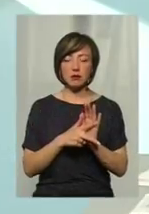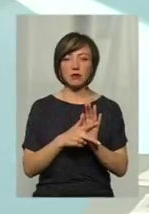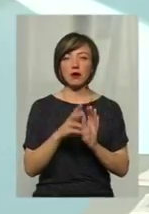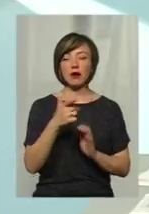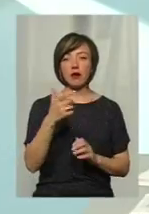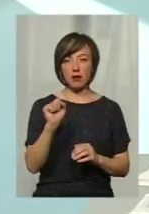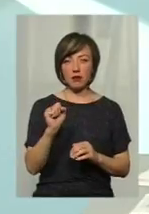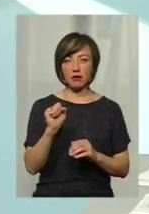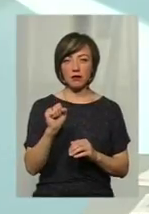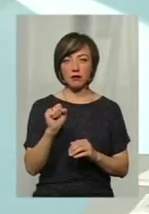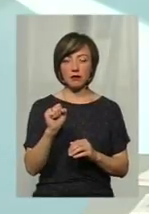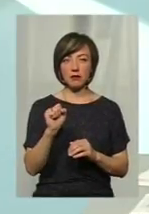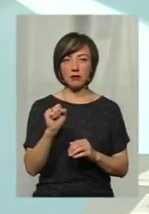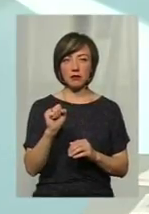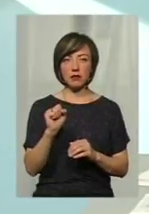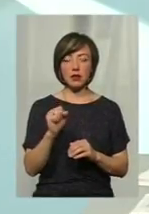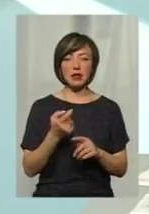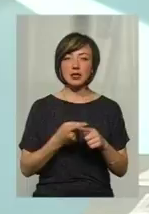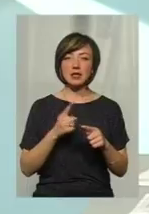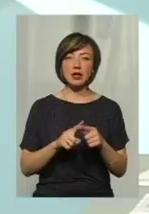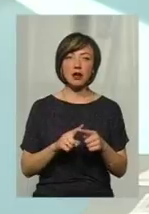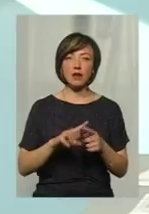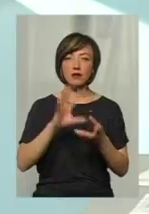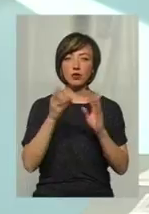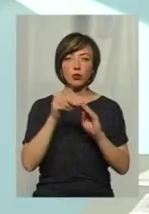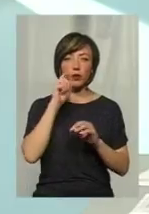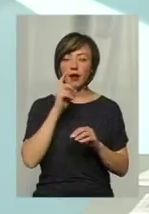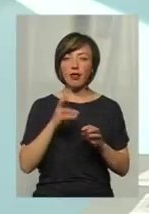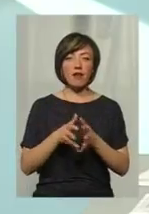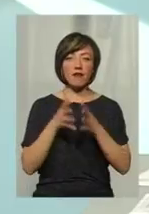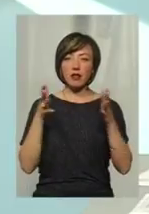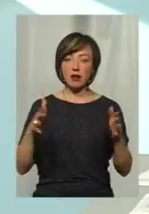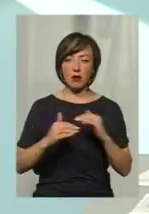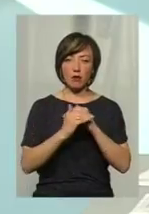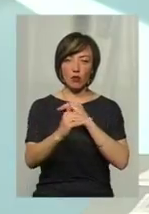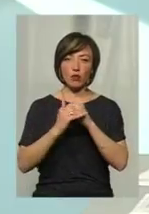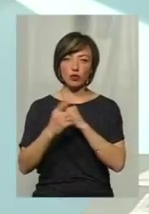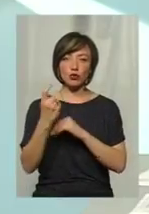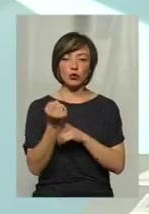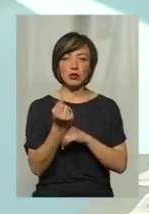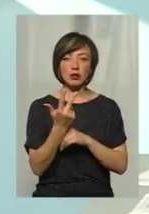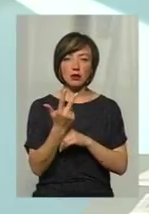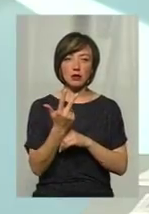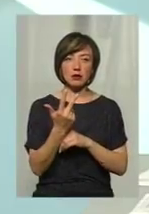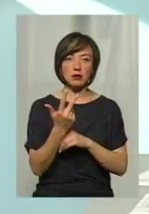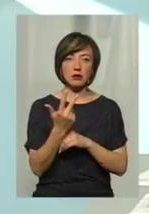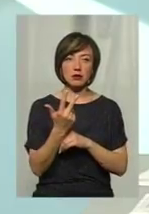зовсім, порівнюємо масштабу України, це зовсім невелика цифра – 113 гектар.